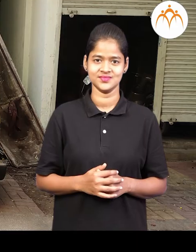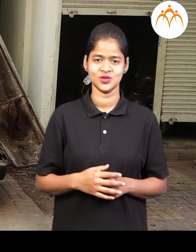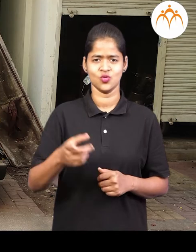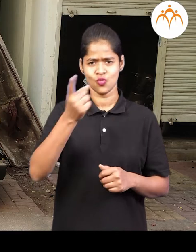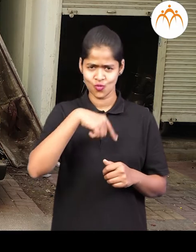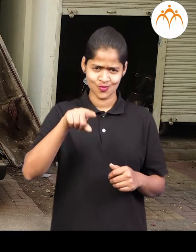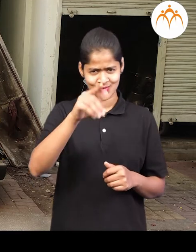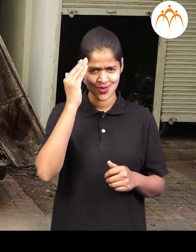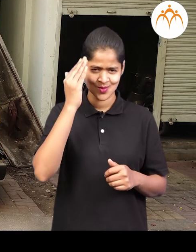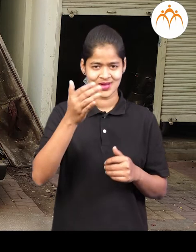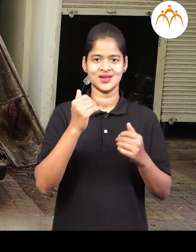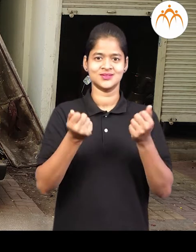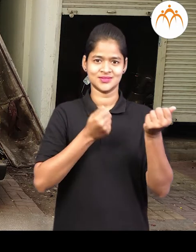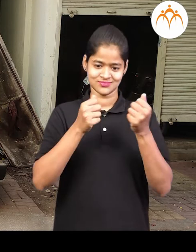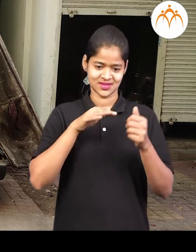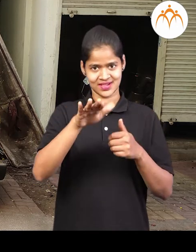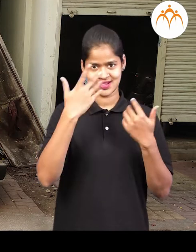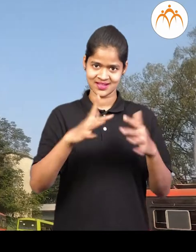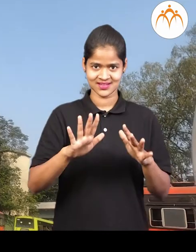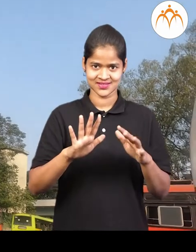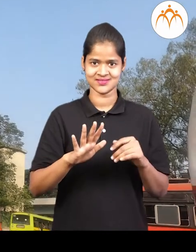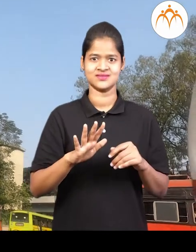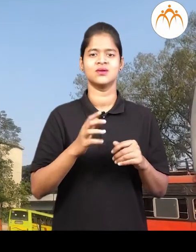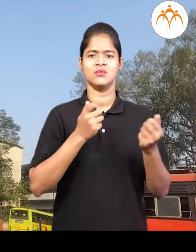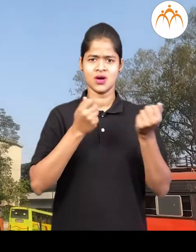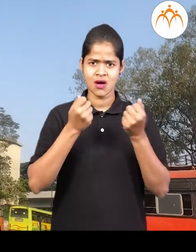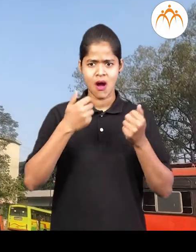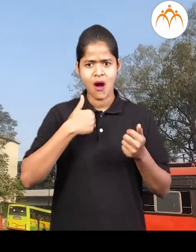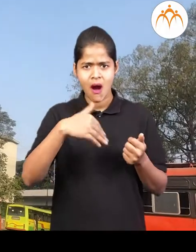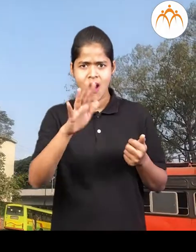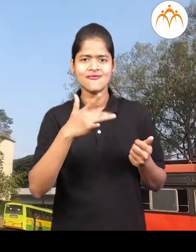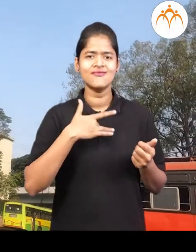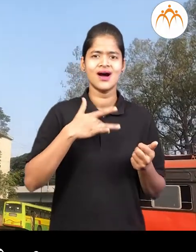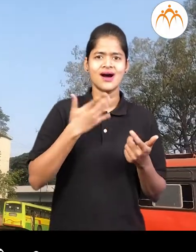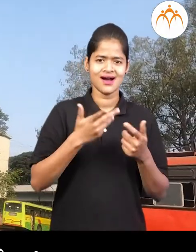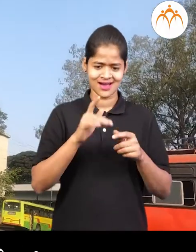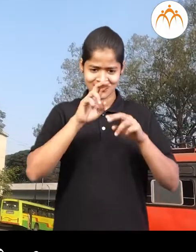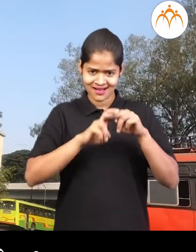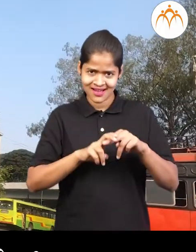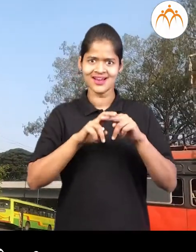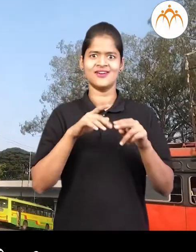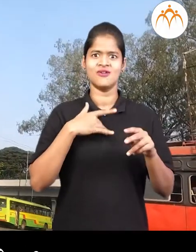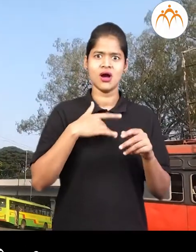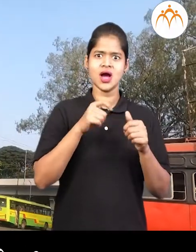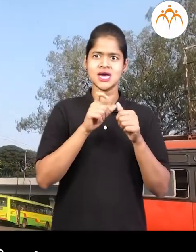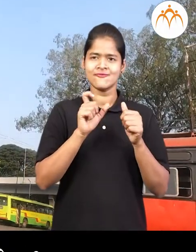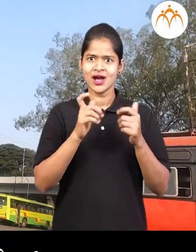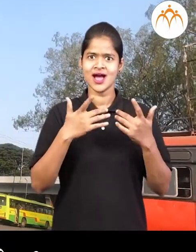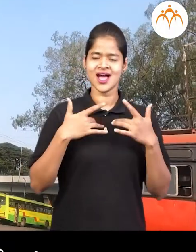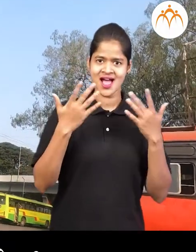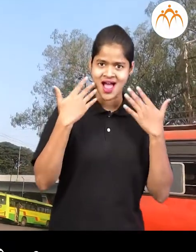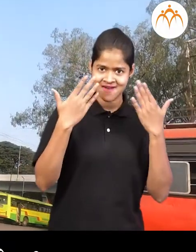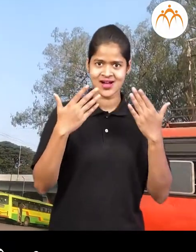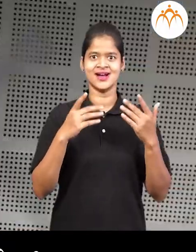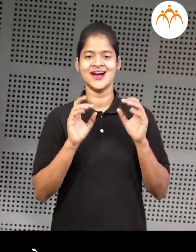तुम्ही गाडी तुन जाता, वाहना तुन प्रवास करता, तिम्हा तुम्हाला गार वाटते न?